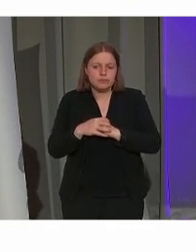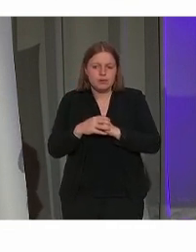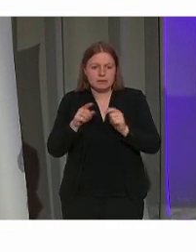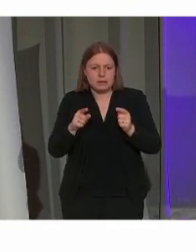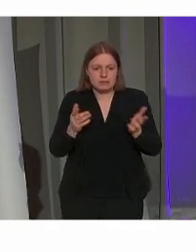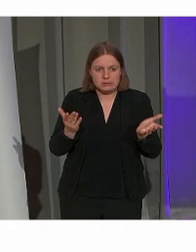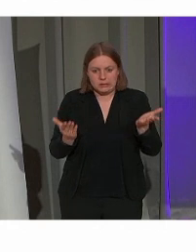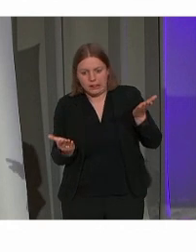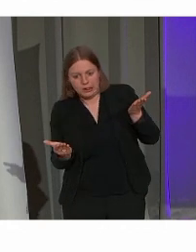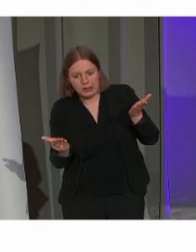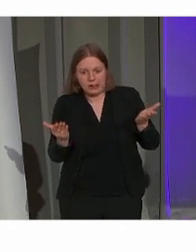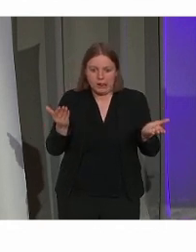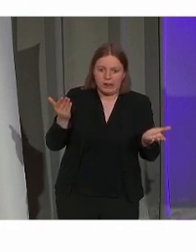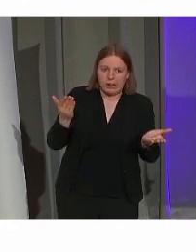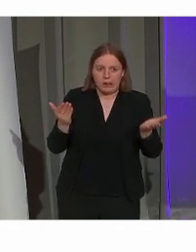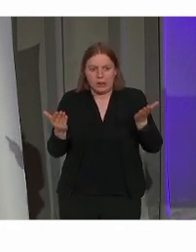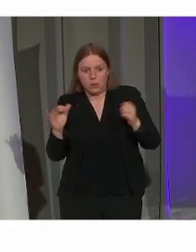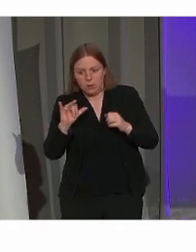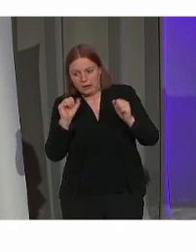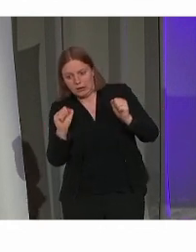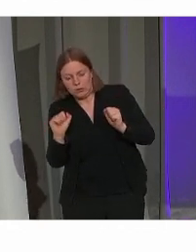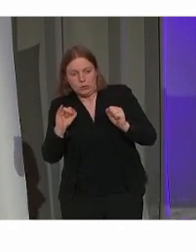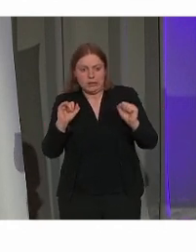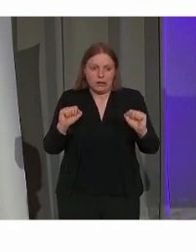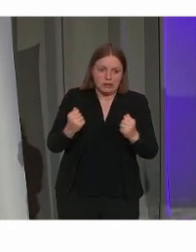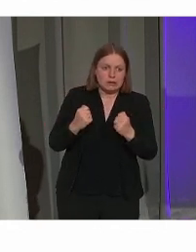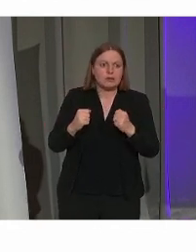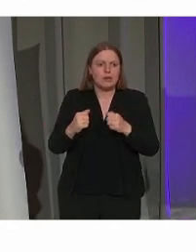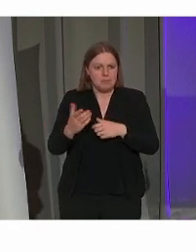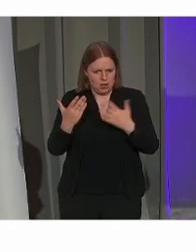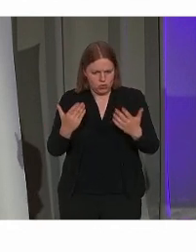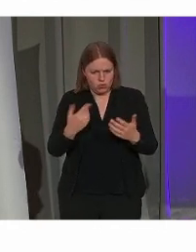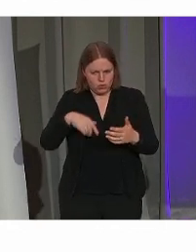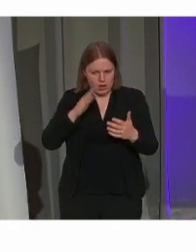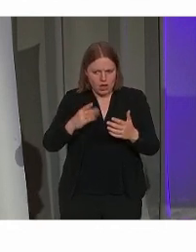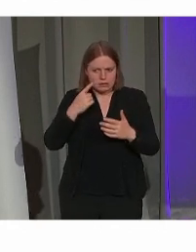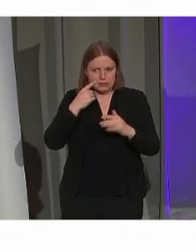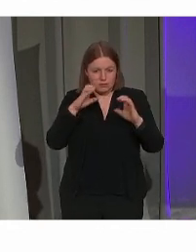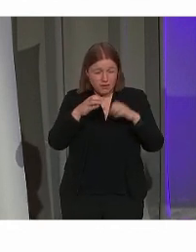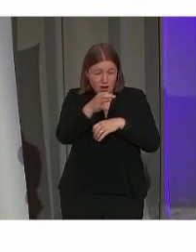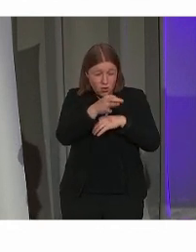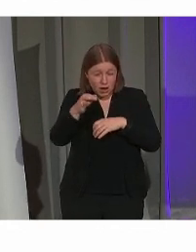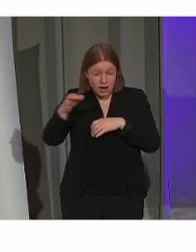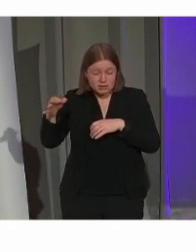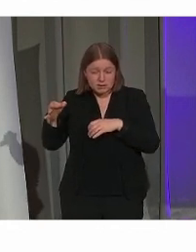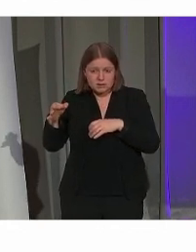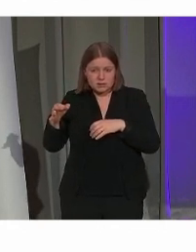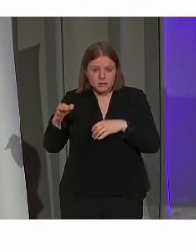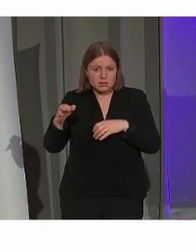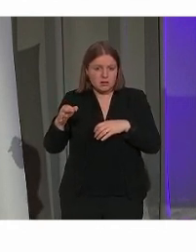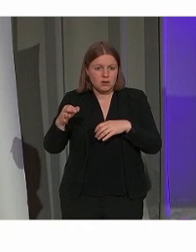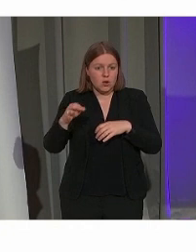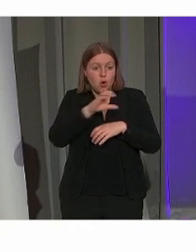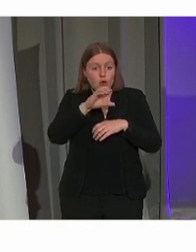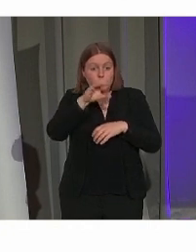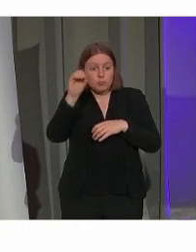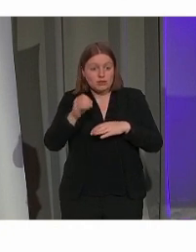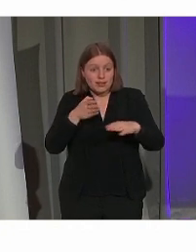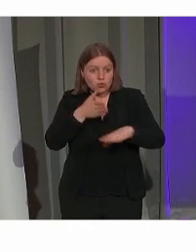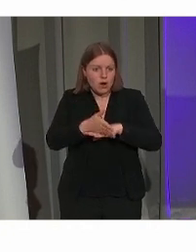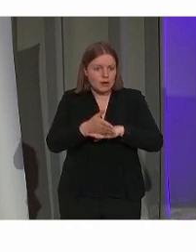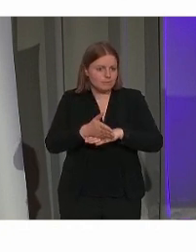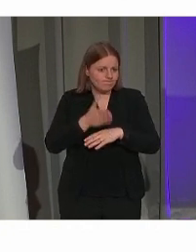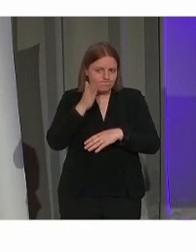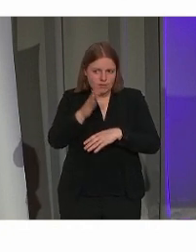zitten daartussen te balanceren en te schipperen, maar we zien nu al, op veel van onze locaties gaan we honderd procent toegankelijkheid niet